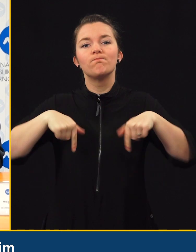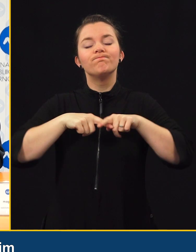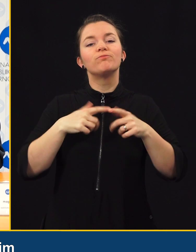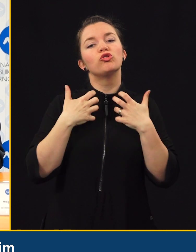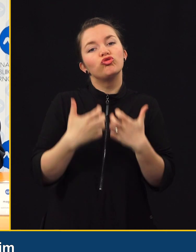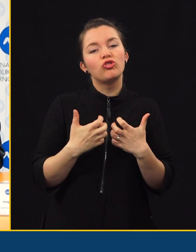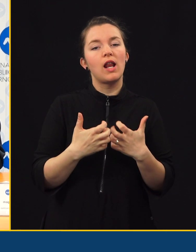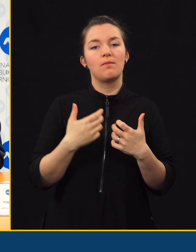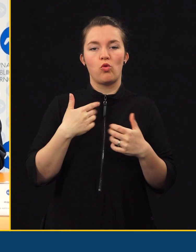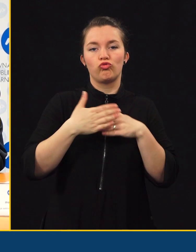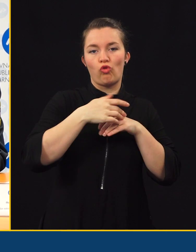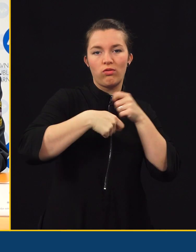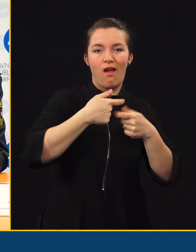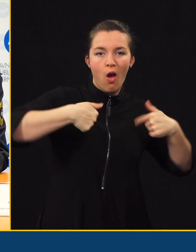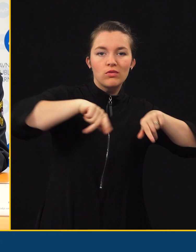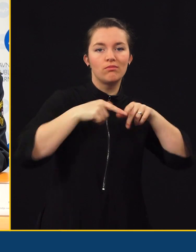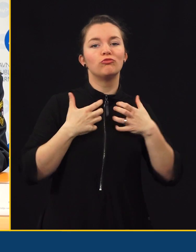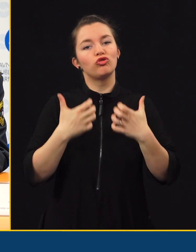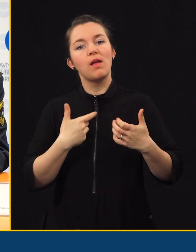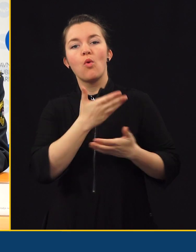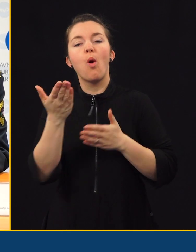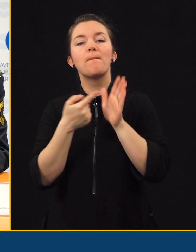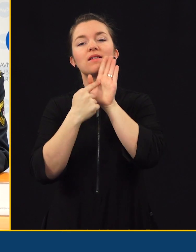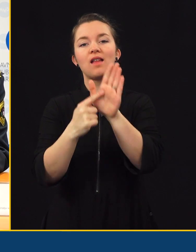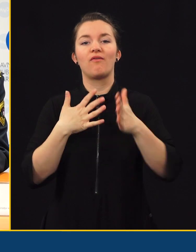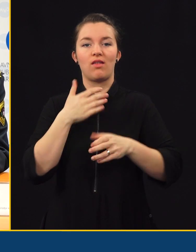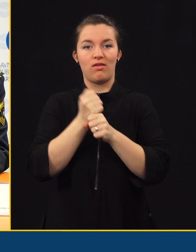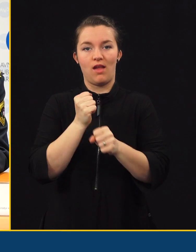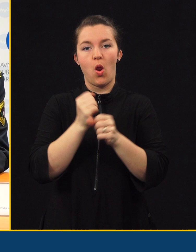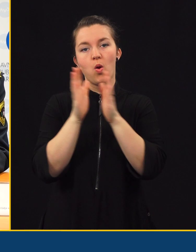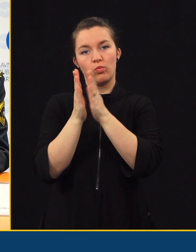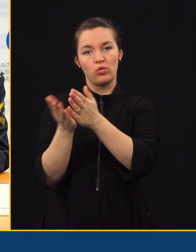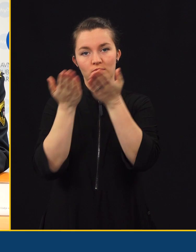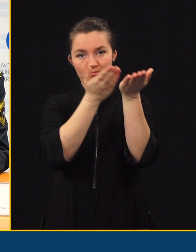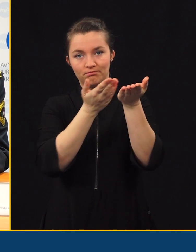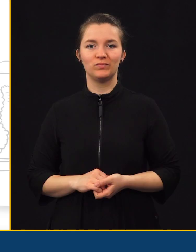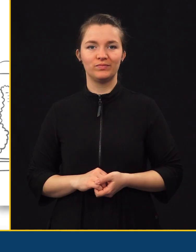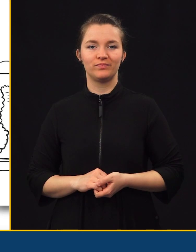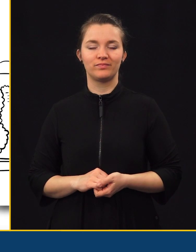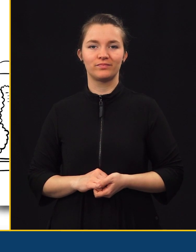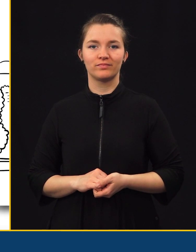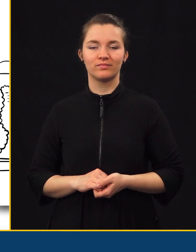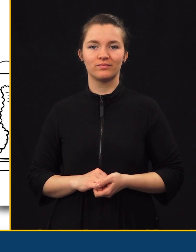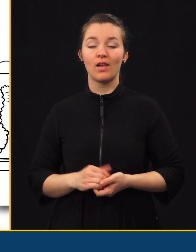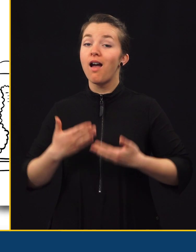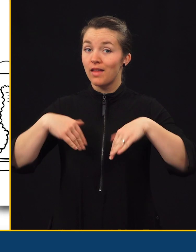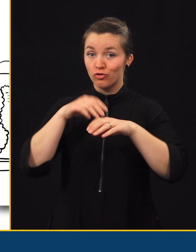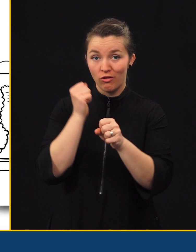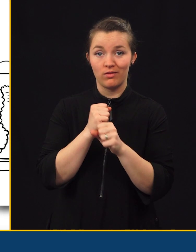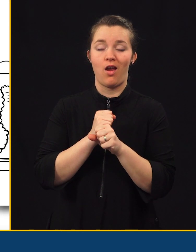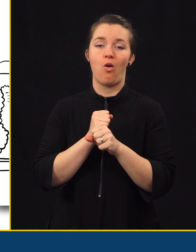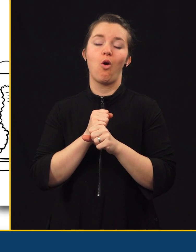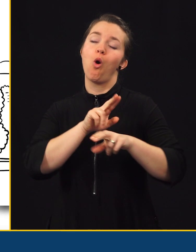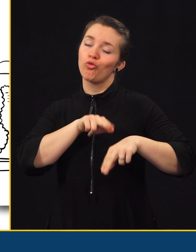kratkega videa, s katerim želimo z mojimi sodelovci predstaviti naše delo. Prosim. Naše delo je